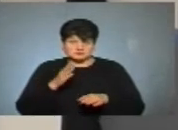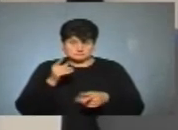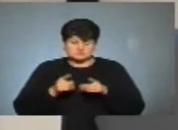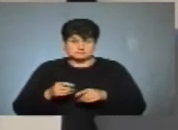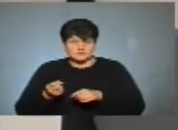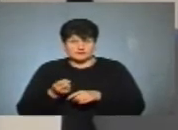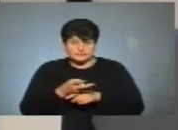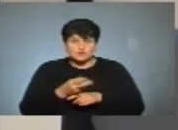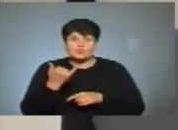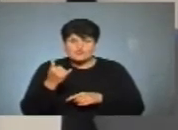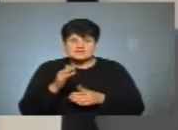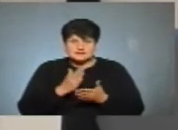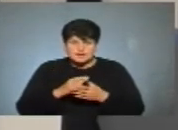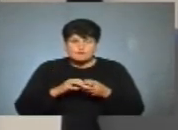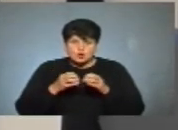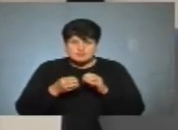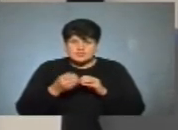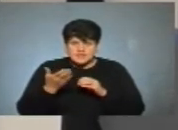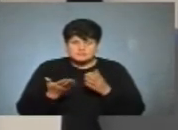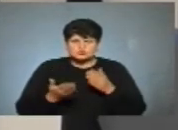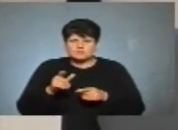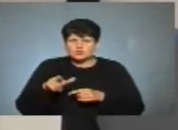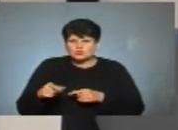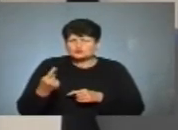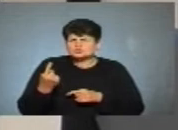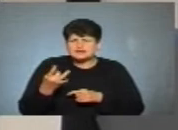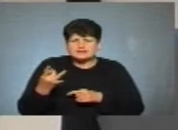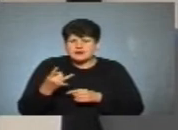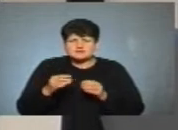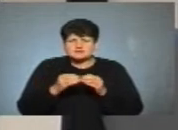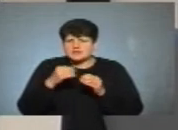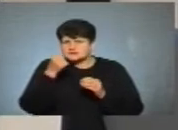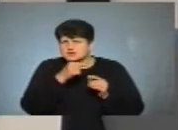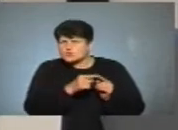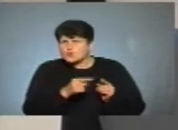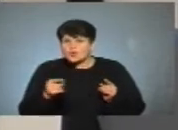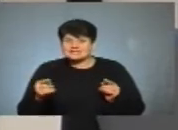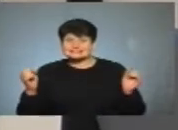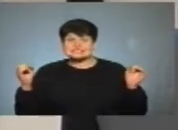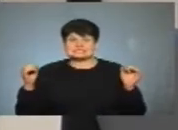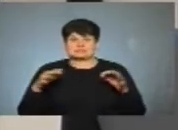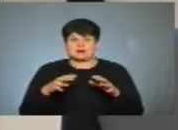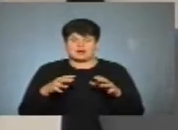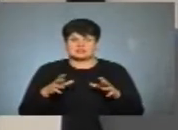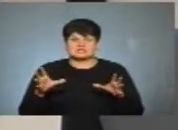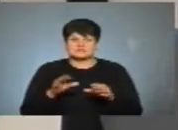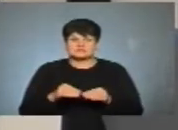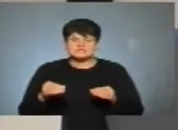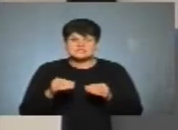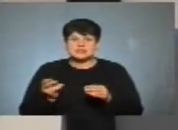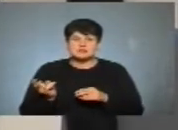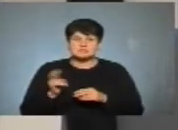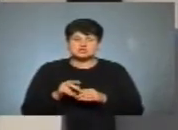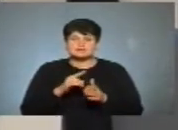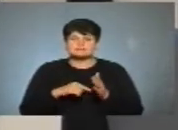вас є якась проблема, я думаю, що якщо б люди хоча б раз за ці 10 років, що ви говорите, зібралися всі до одного і